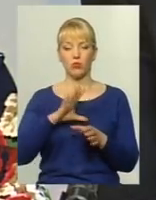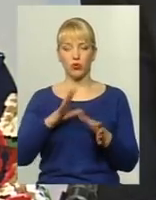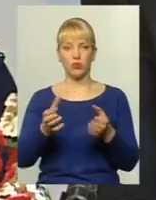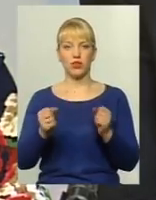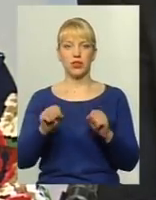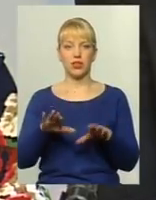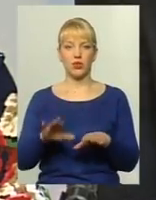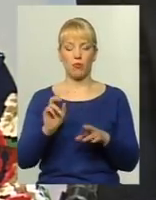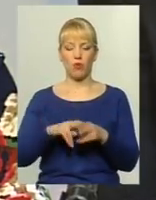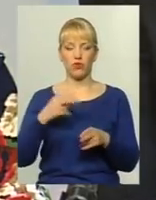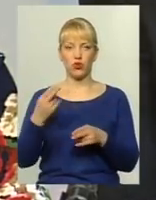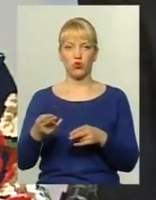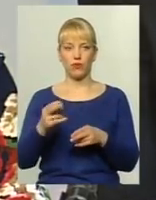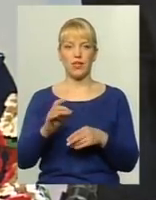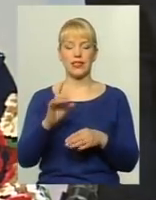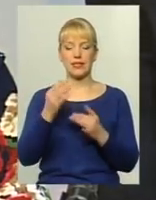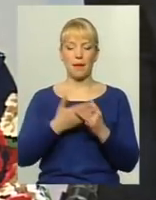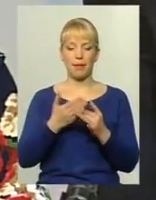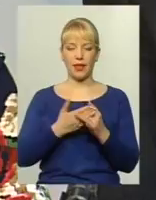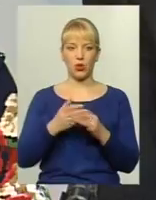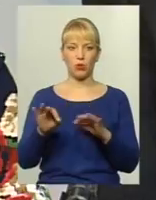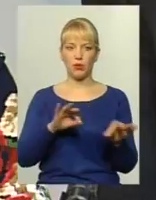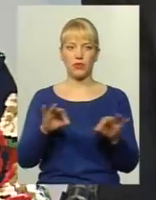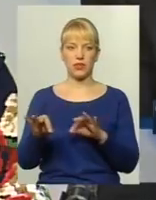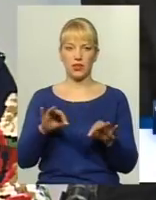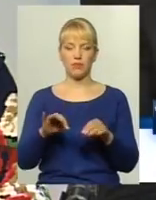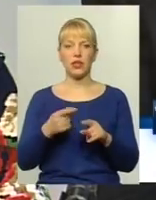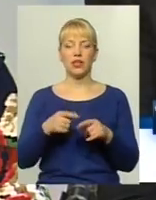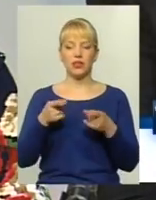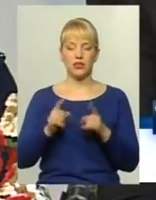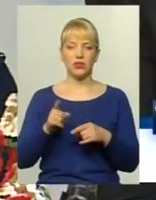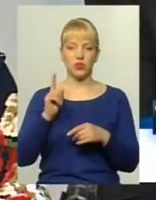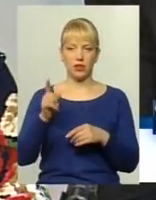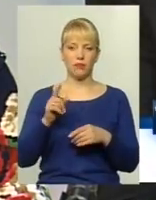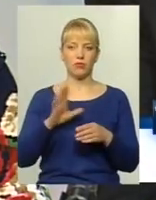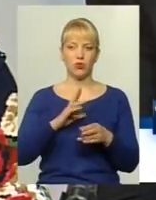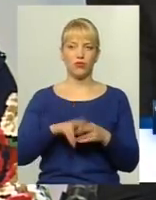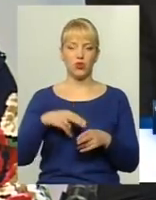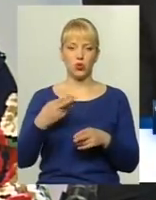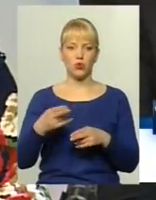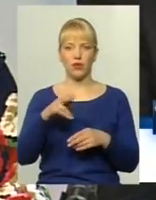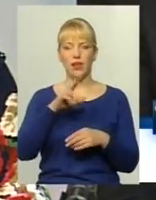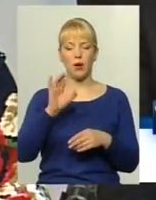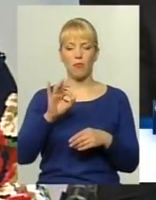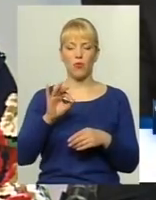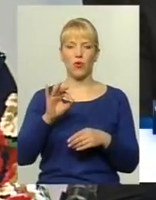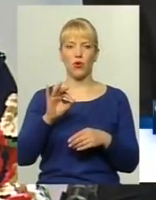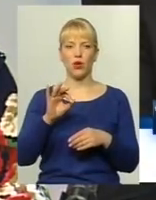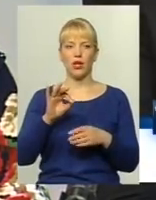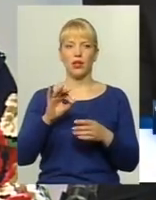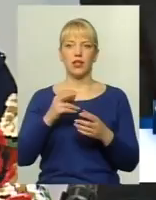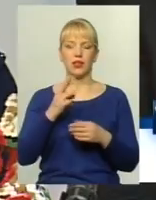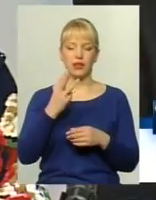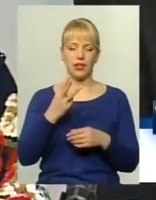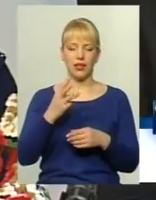рішення про відшкодування за пільовий проїзд приватним перевізникам. Дійсно, там відшкодування було по класам транспортних засобів, 3,